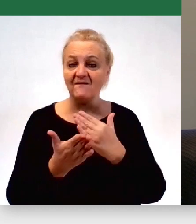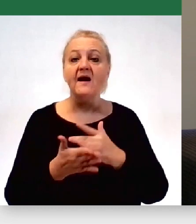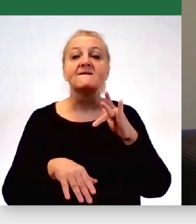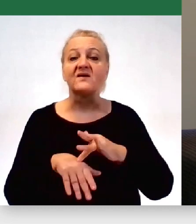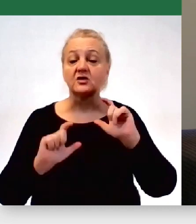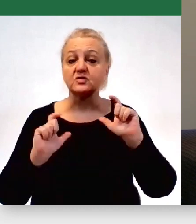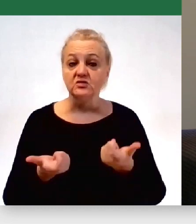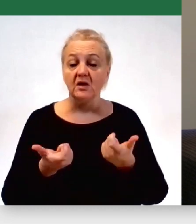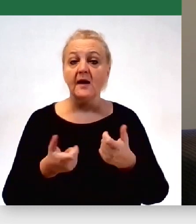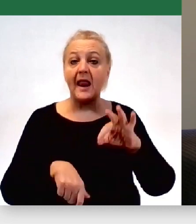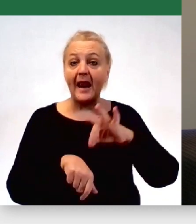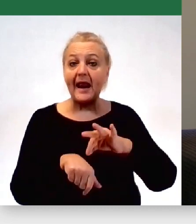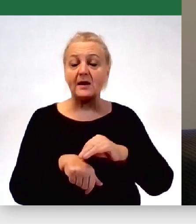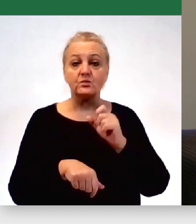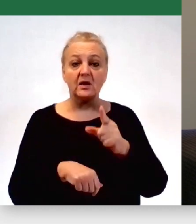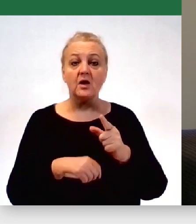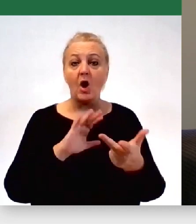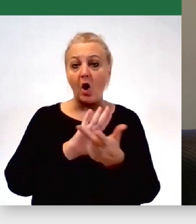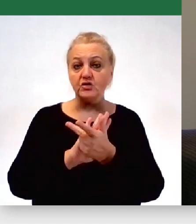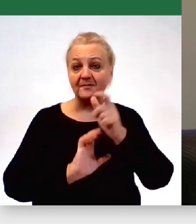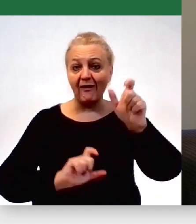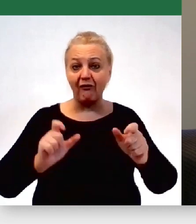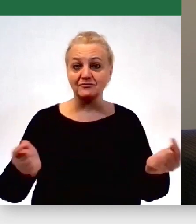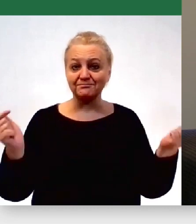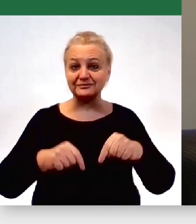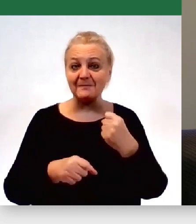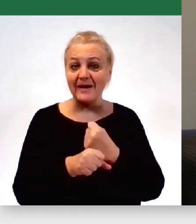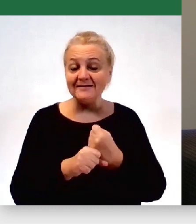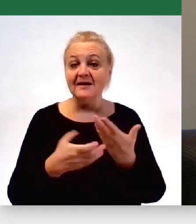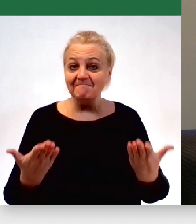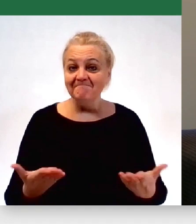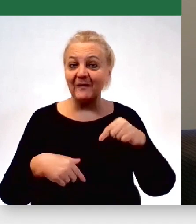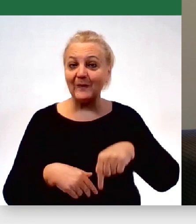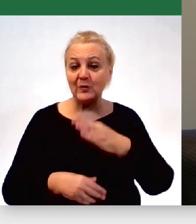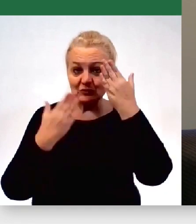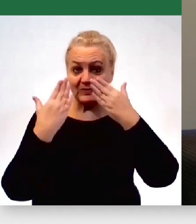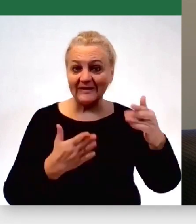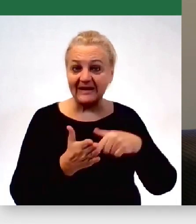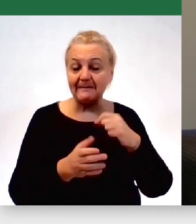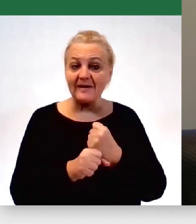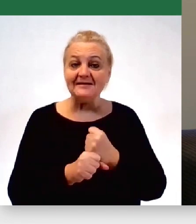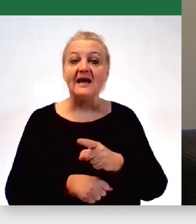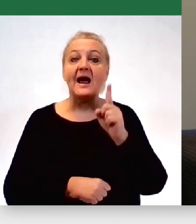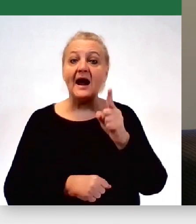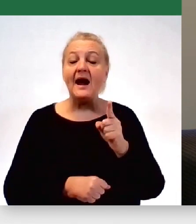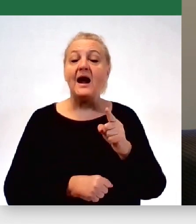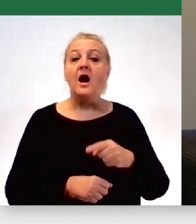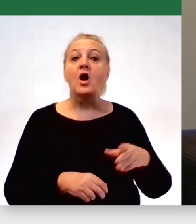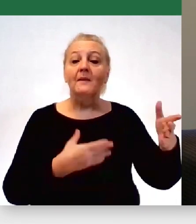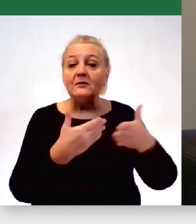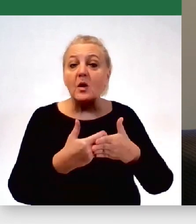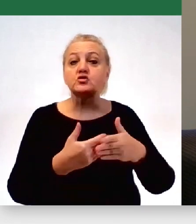że tych lekarzy pojawiło się osiemnastu, którzy zaczęli pracę w naszym szpitalu, ale za nimi przyjechały żony,